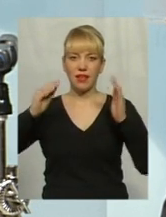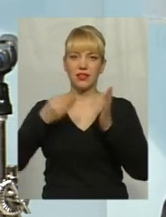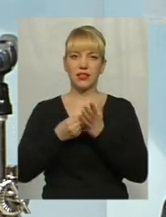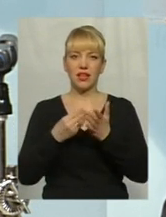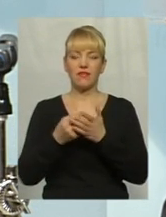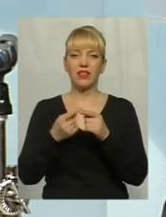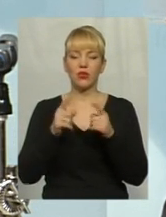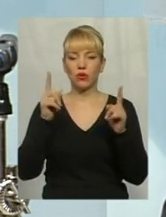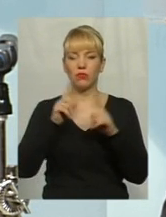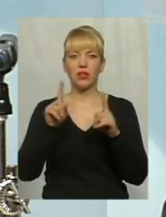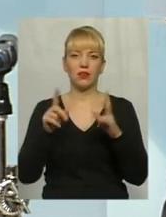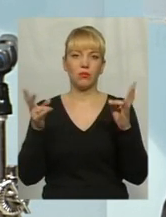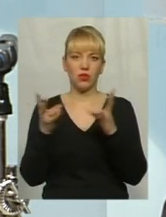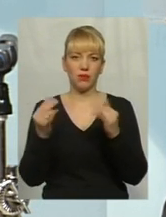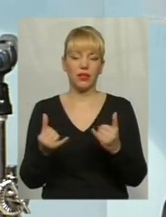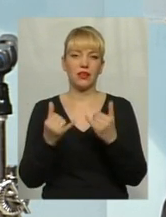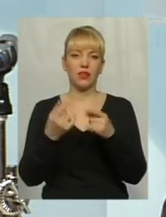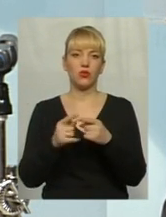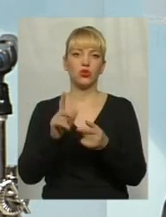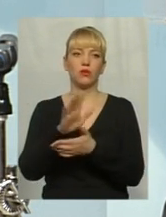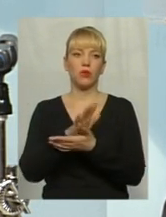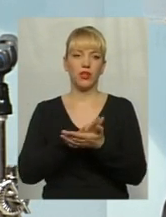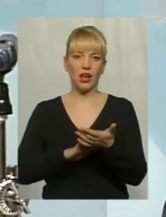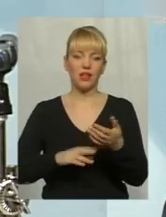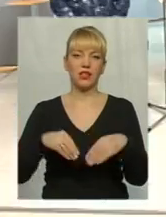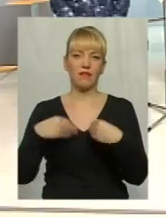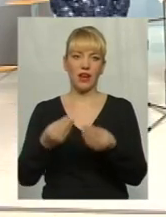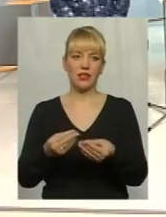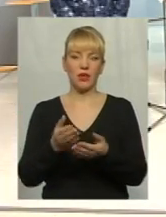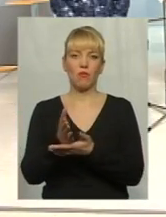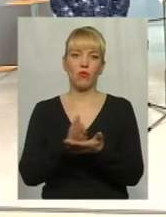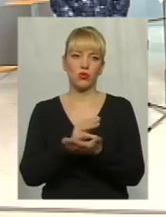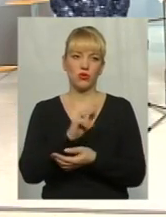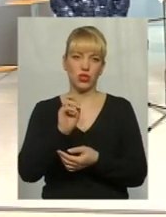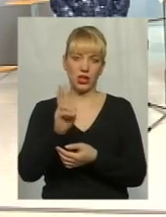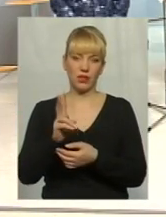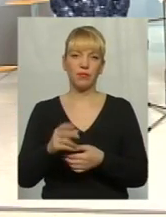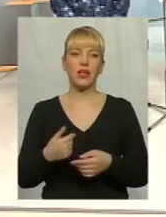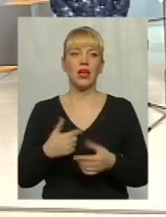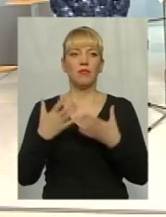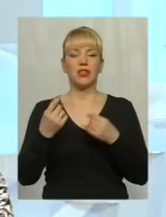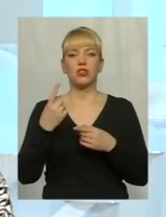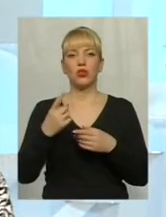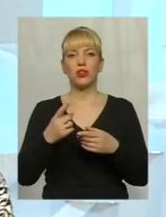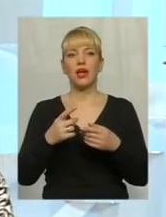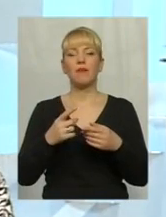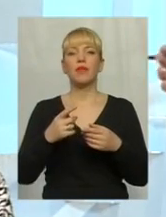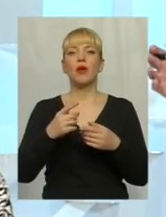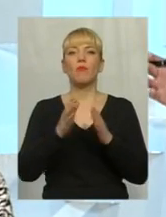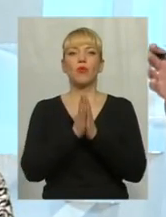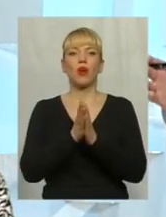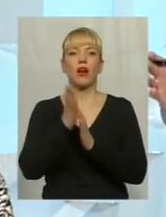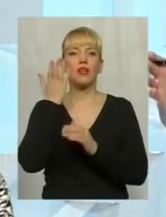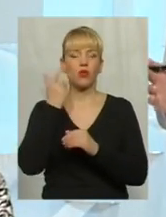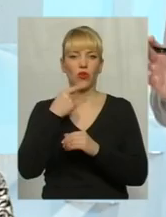мінімум, який потрібен для того, щоб надалі надавати ЖКами посту. Дякую. В мене тільки буде ще одне прохання, коли ми говоримо про 3200, давайте